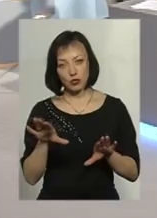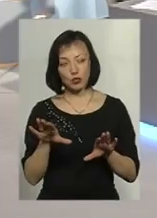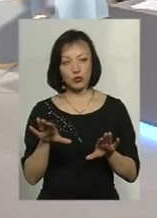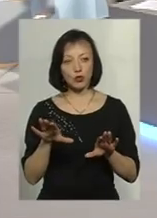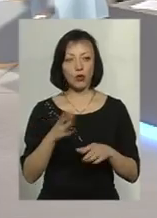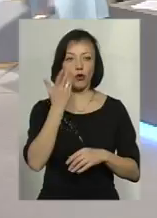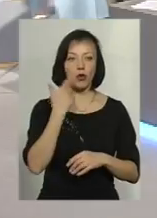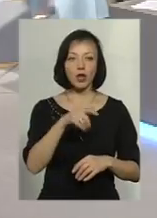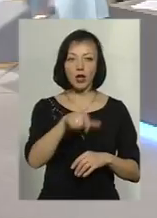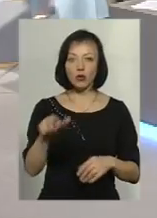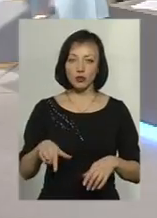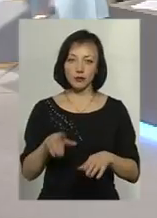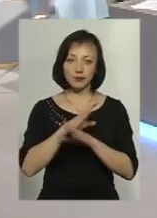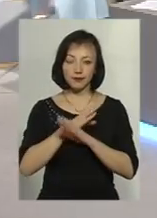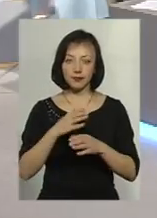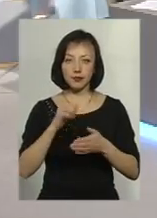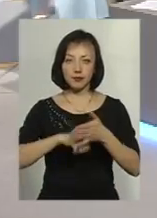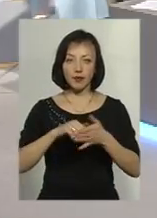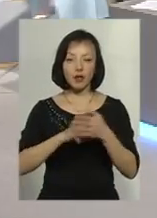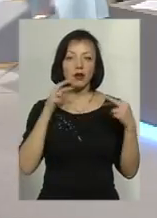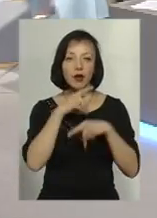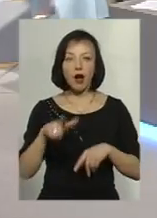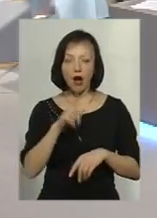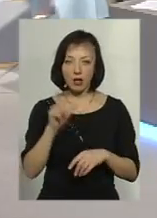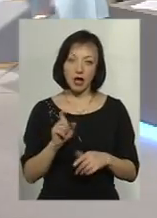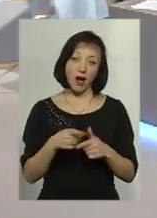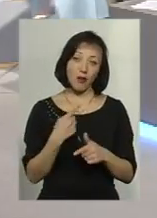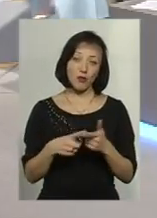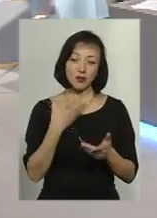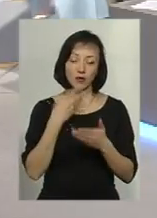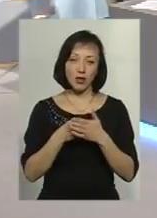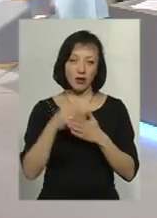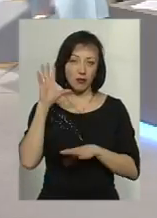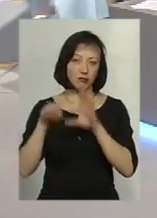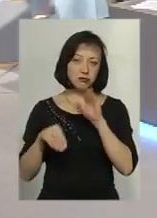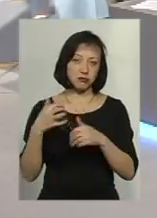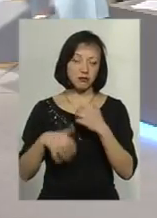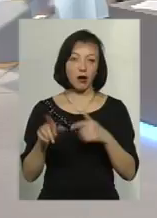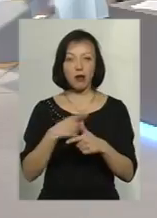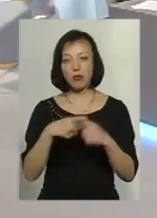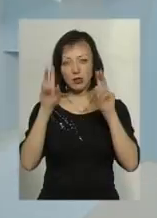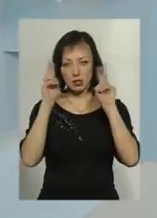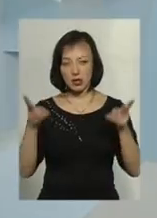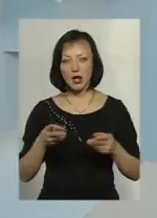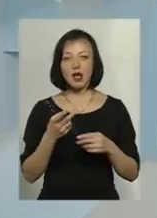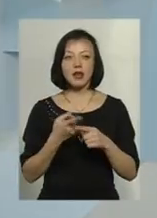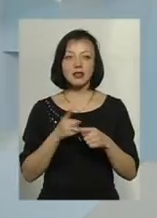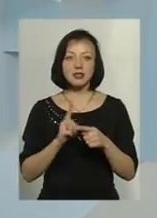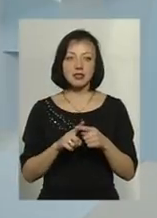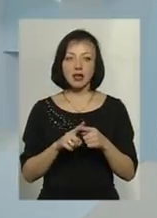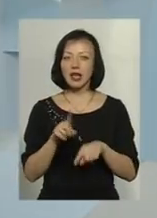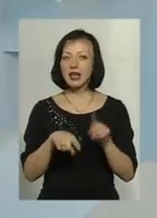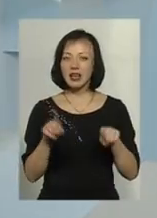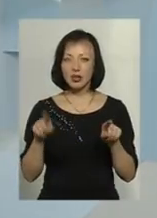ставали жертвами або своєї безпечності, або ж незнання? Як правило, це безпечності.